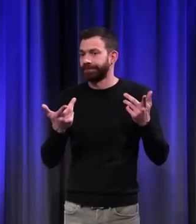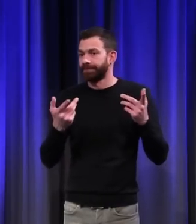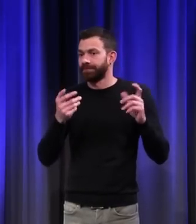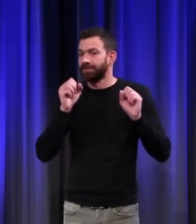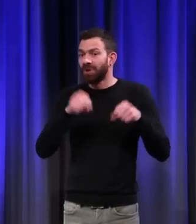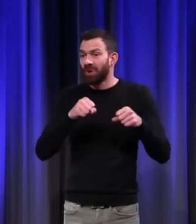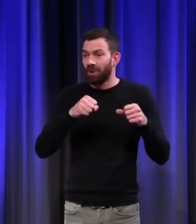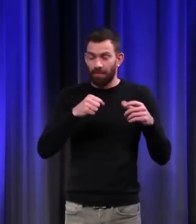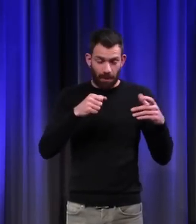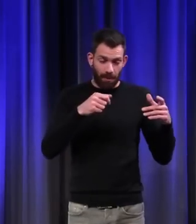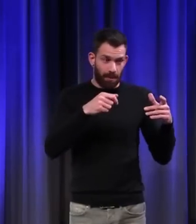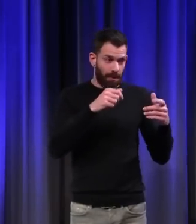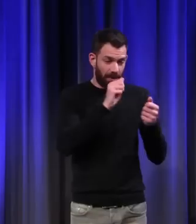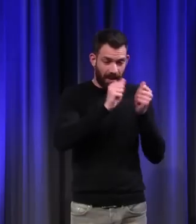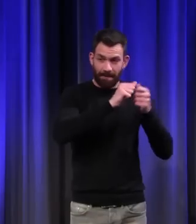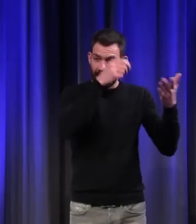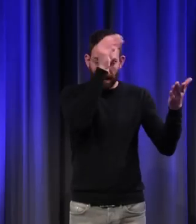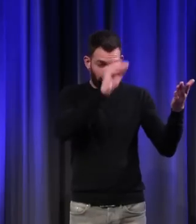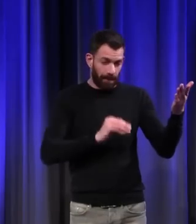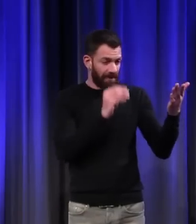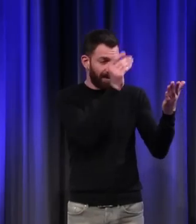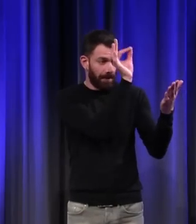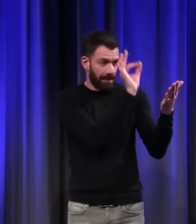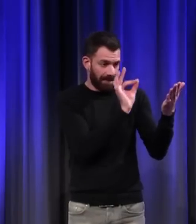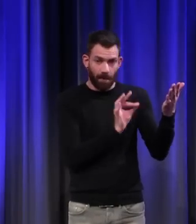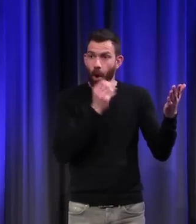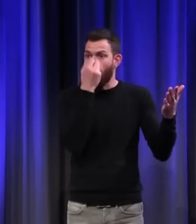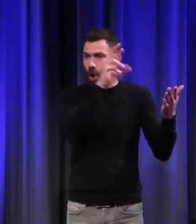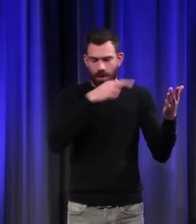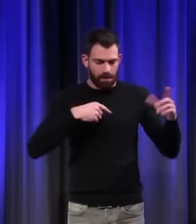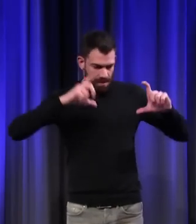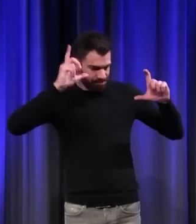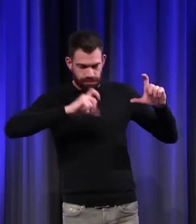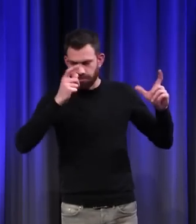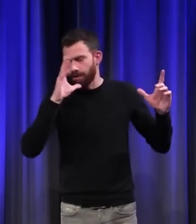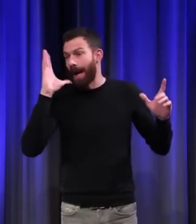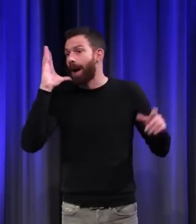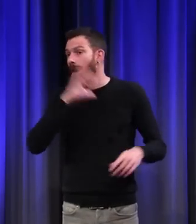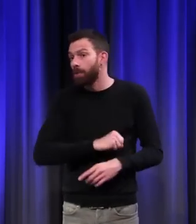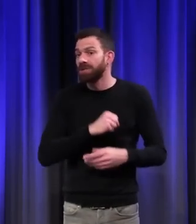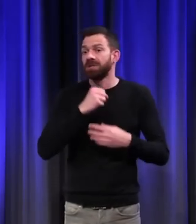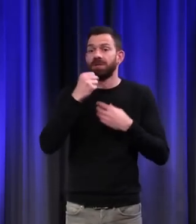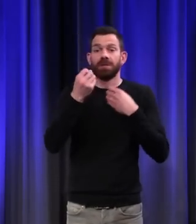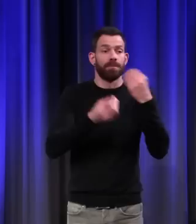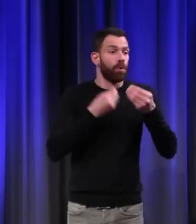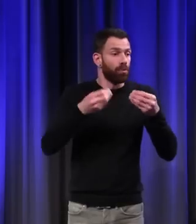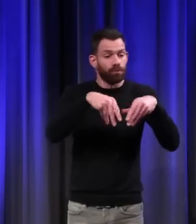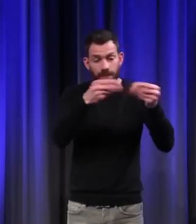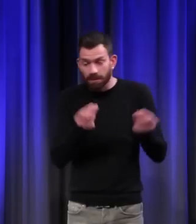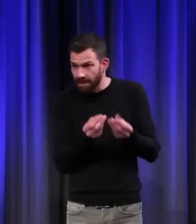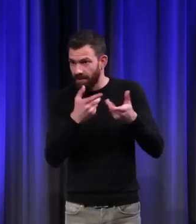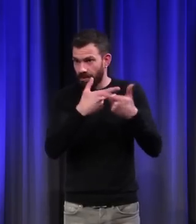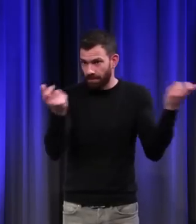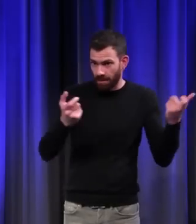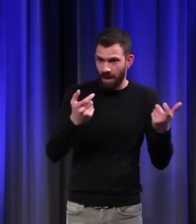dans les manuscrits en luminée ou des pièces d'orfèvrerie, si vous étudiez cela sur des photographies sur papier